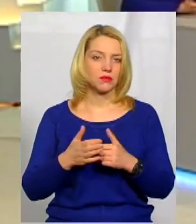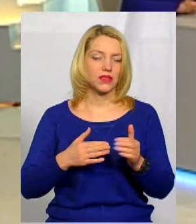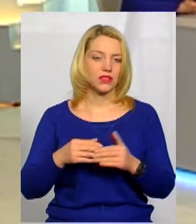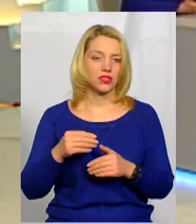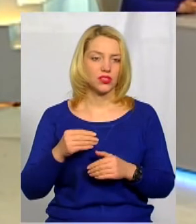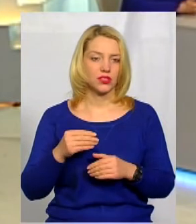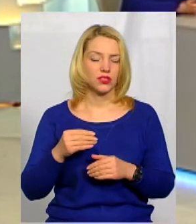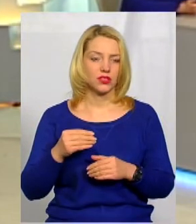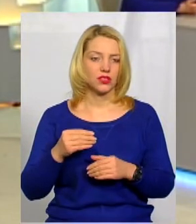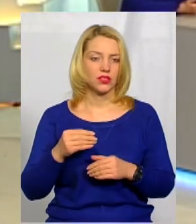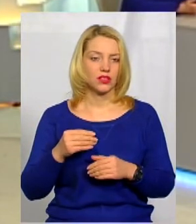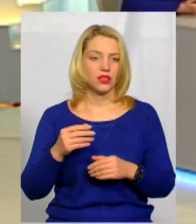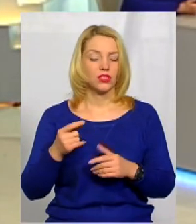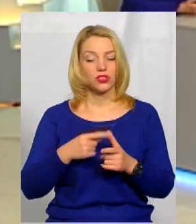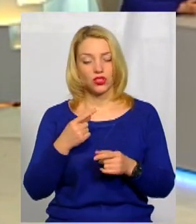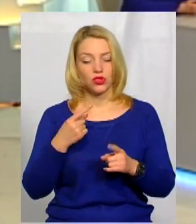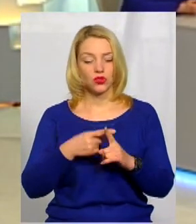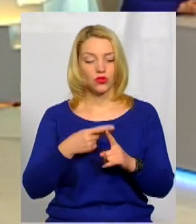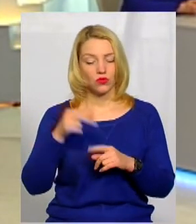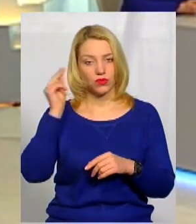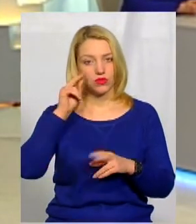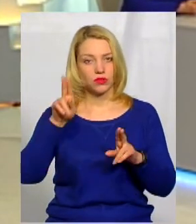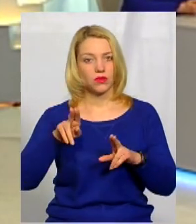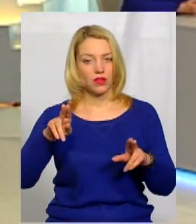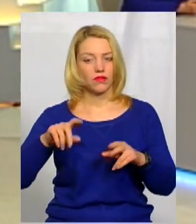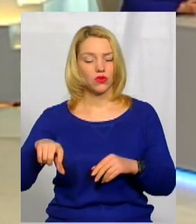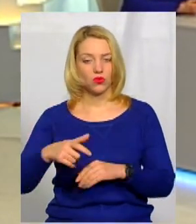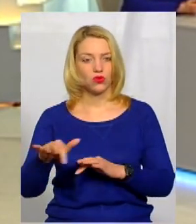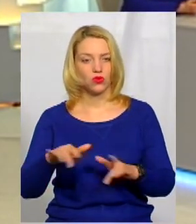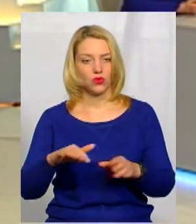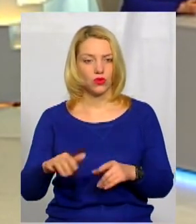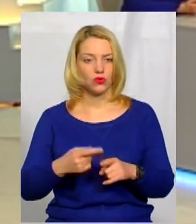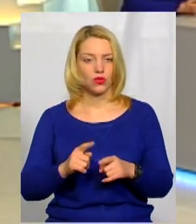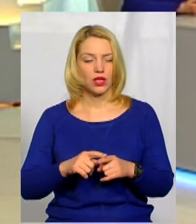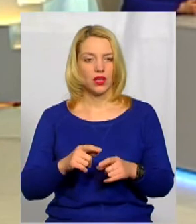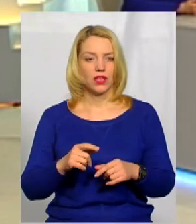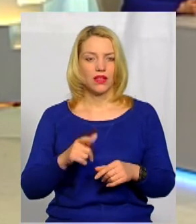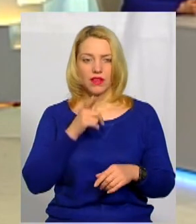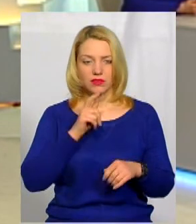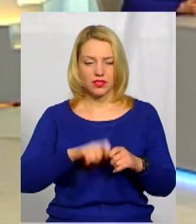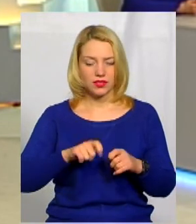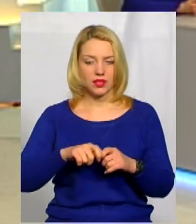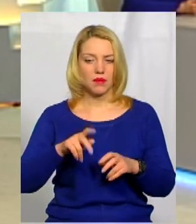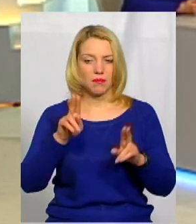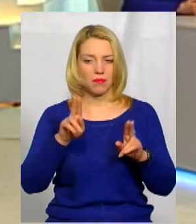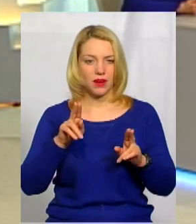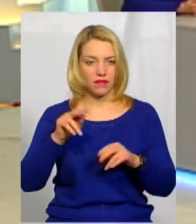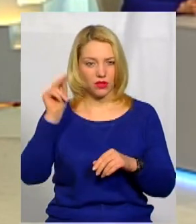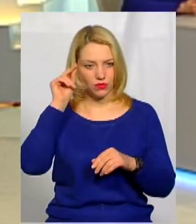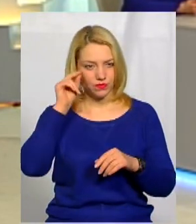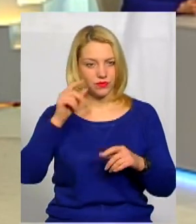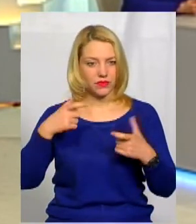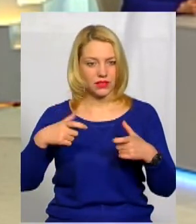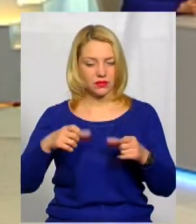Чи додатково вивчити правила дорожнього руху. Правила дорожнього руху в екзаменаційному класі теж ведеться на сьогоднішній день відеонагляд.